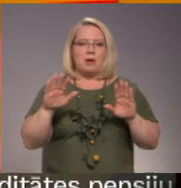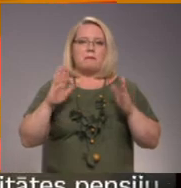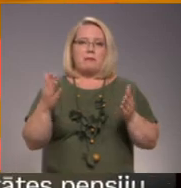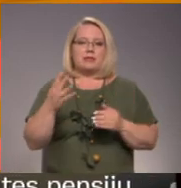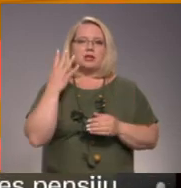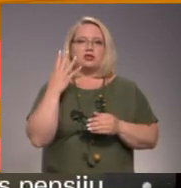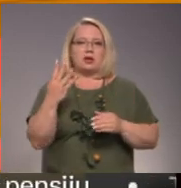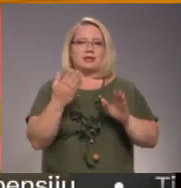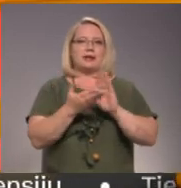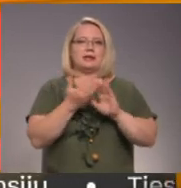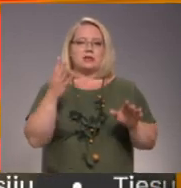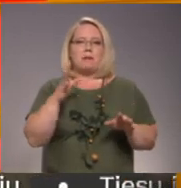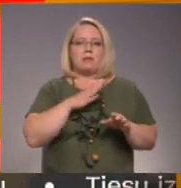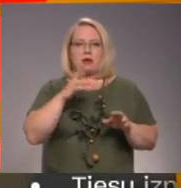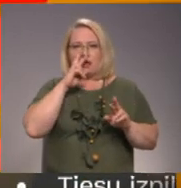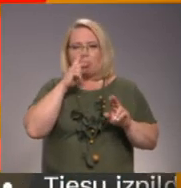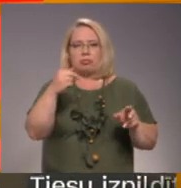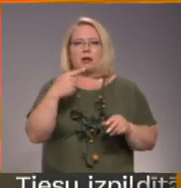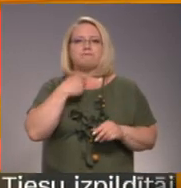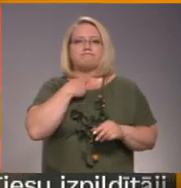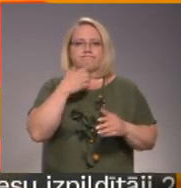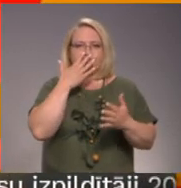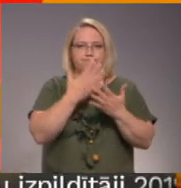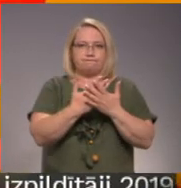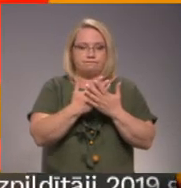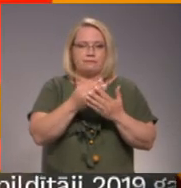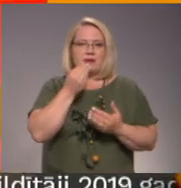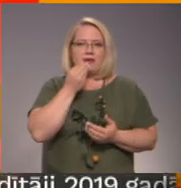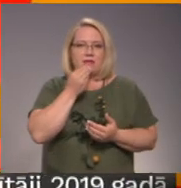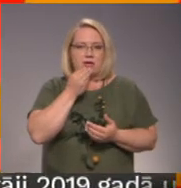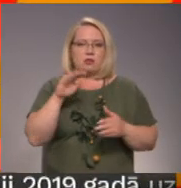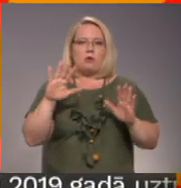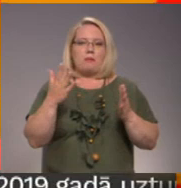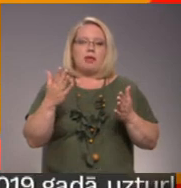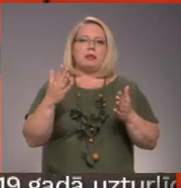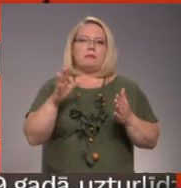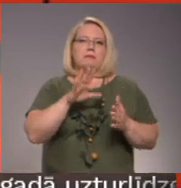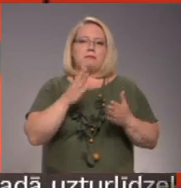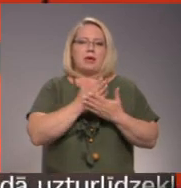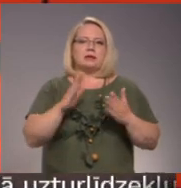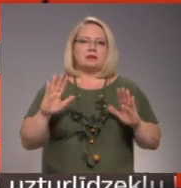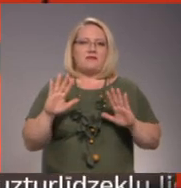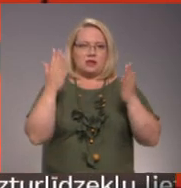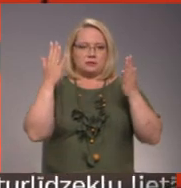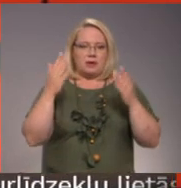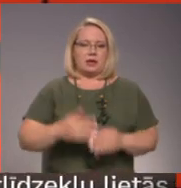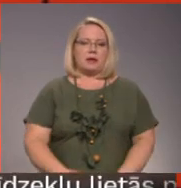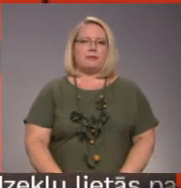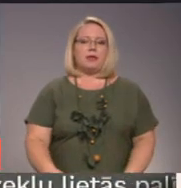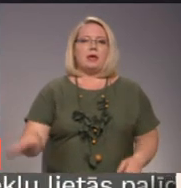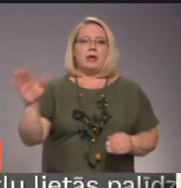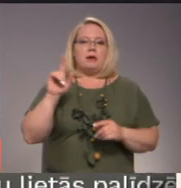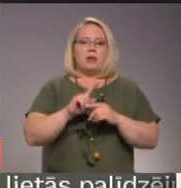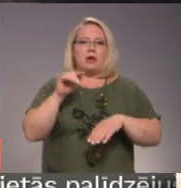ir saistīti ar aizrīšanos ar gaļu, bet tie beidzā salītnoši veiksnīgi. Valsti kopa